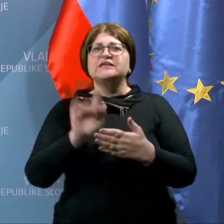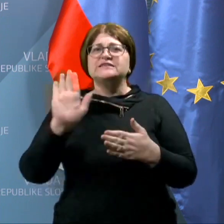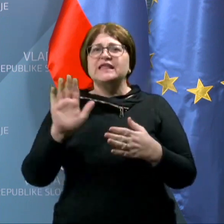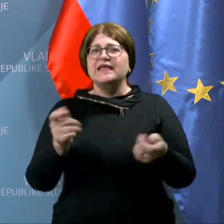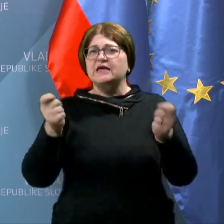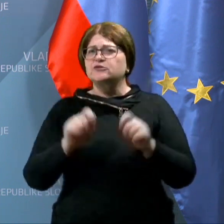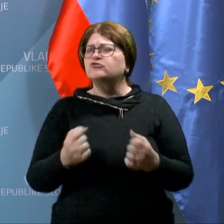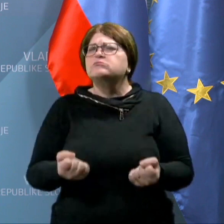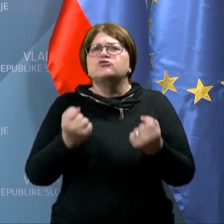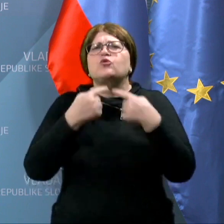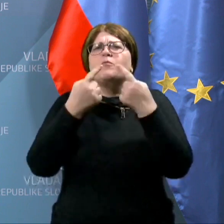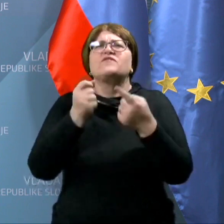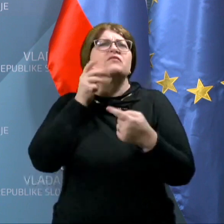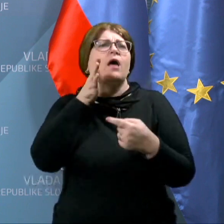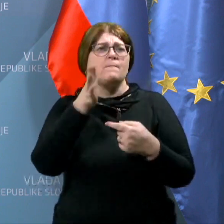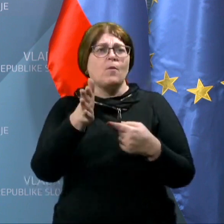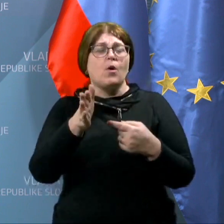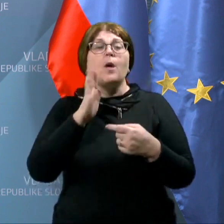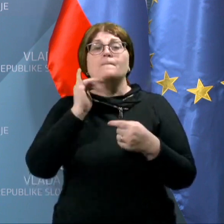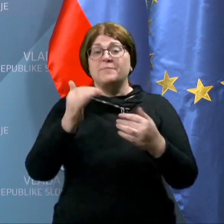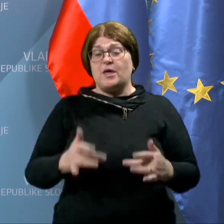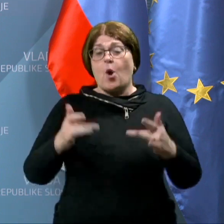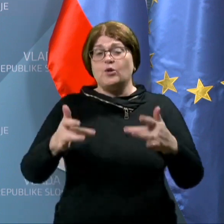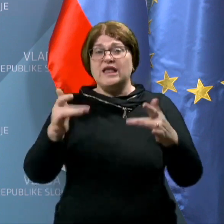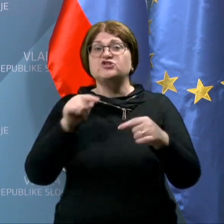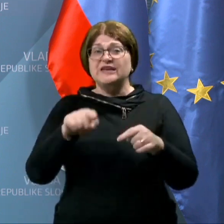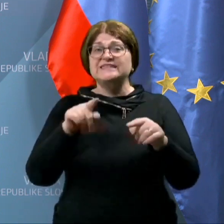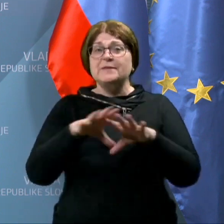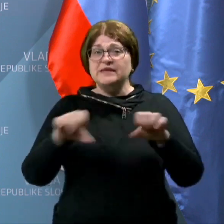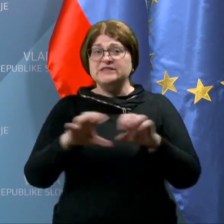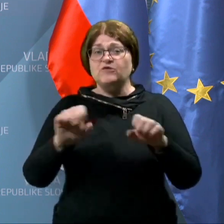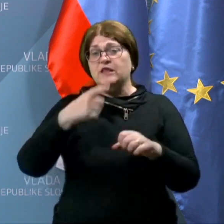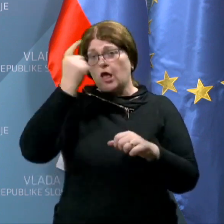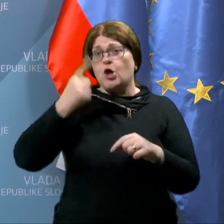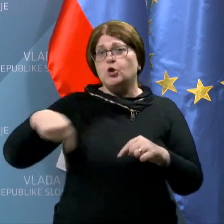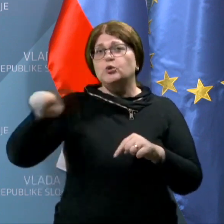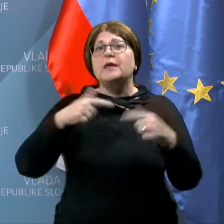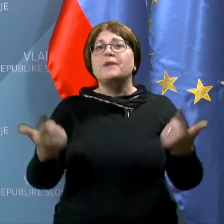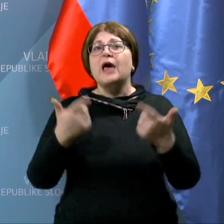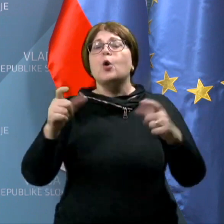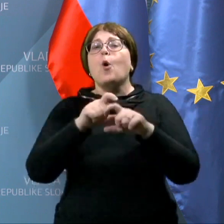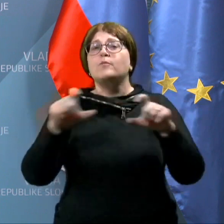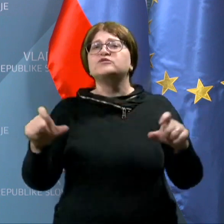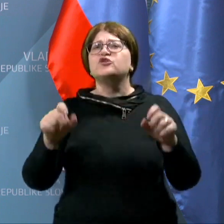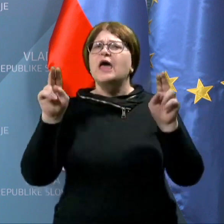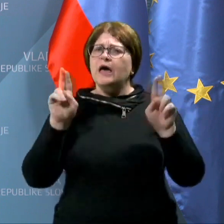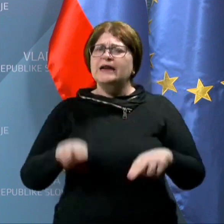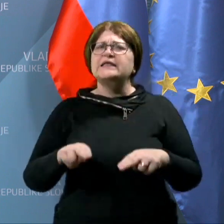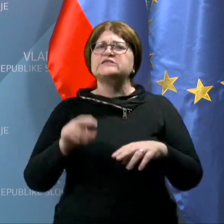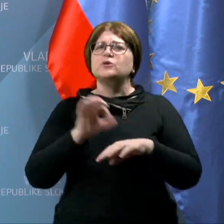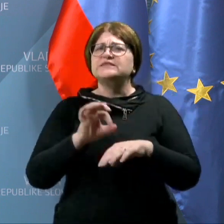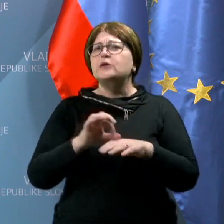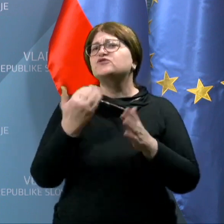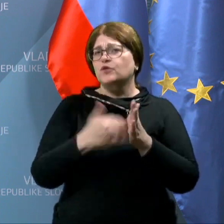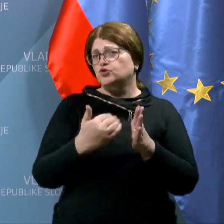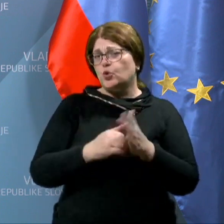zaključka težko napovedati, bi odlašanje s temi storitvami pacijentom lahko povzročilo resno zdravstveno